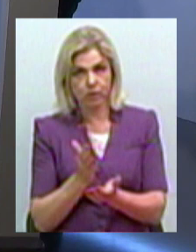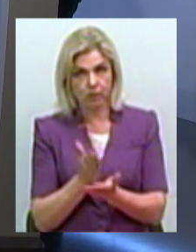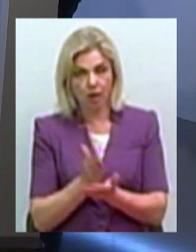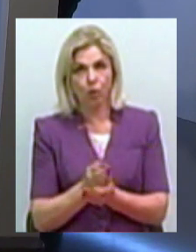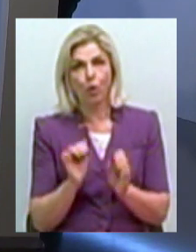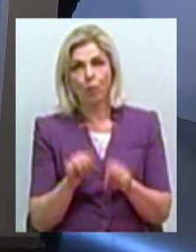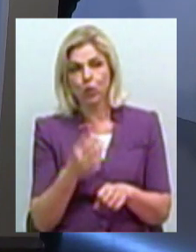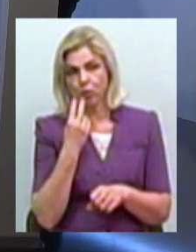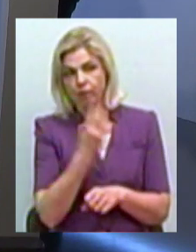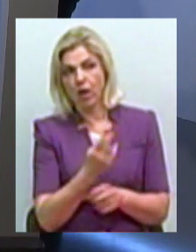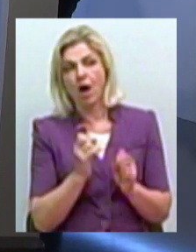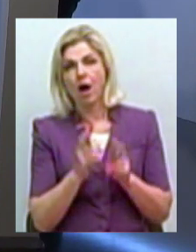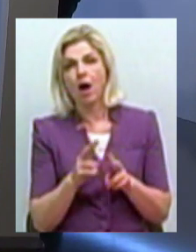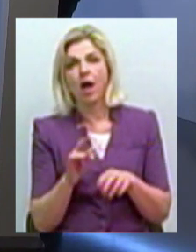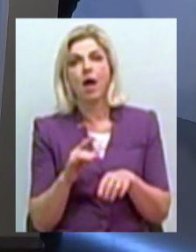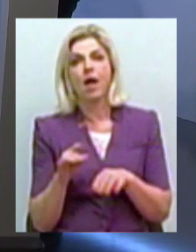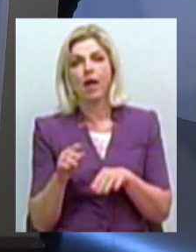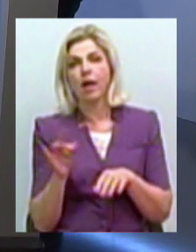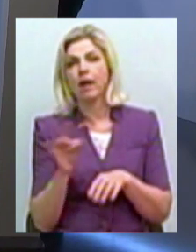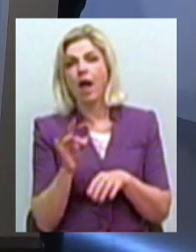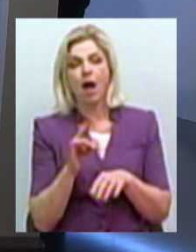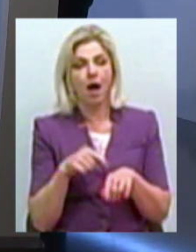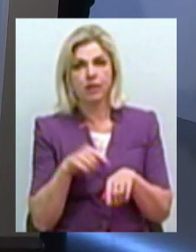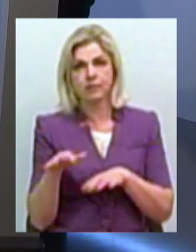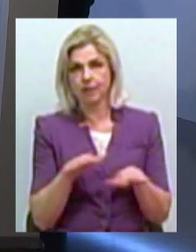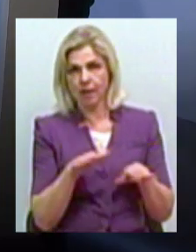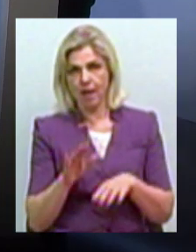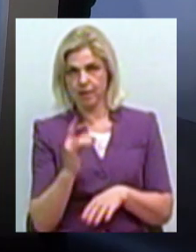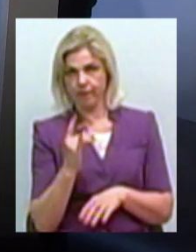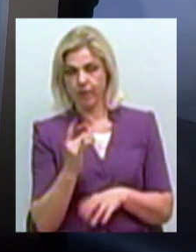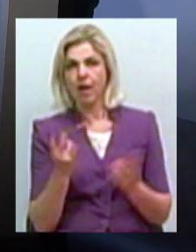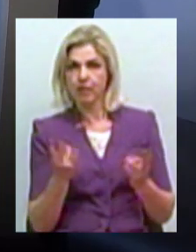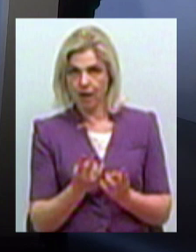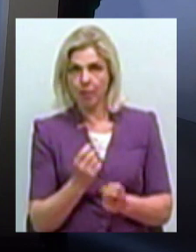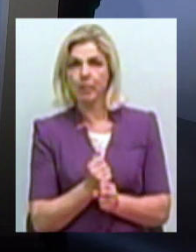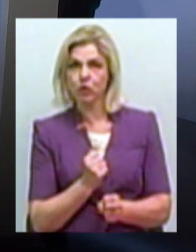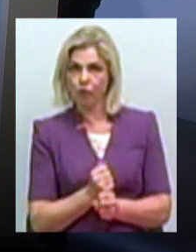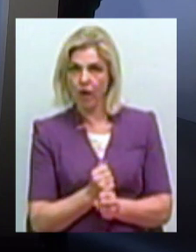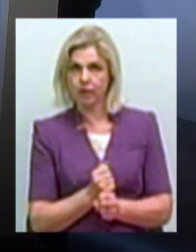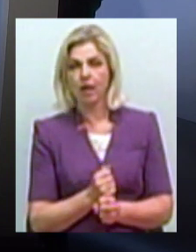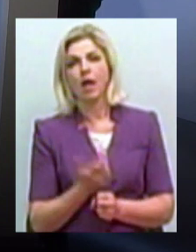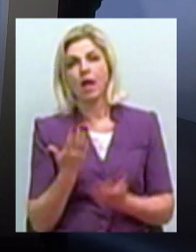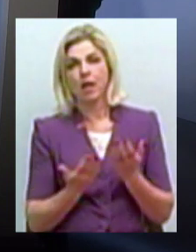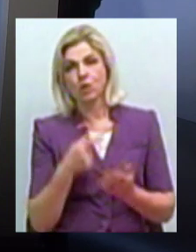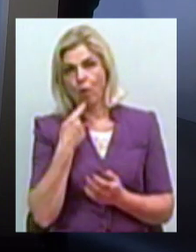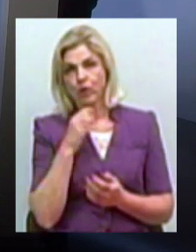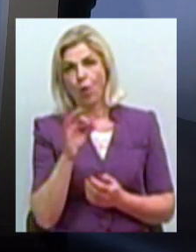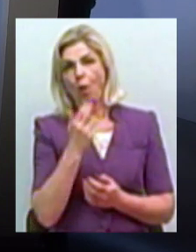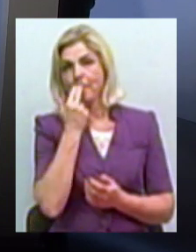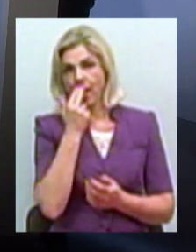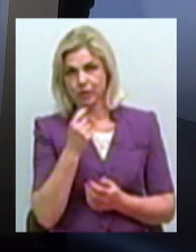можуть побачити, як реагує дитина на це. Тобто треба над цим попрацювати. Якщо ми говоримо про молодший вік.